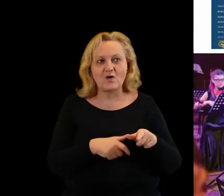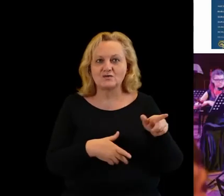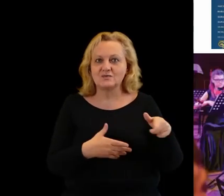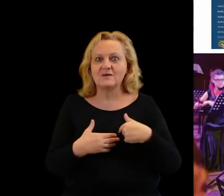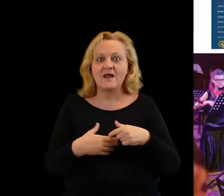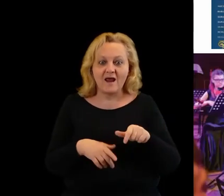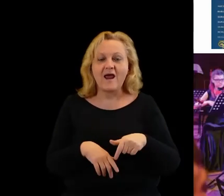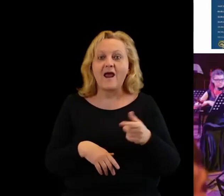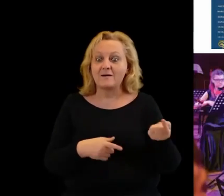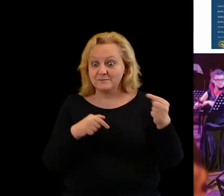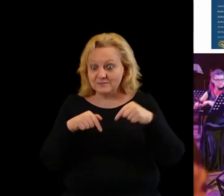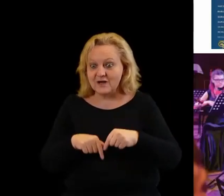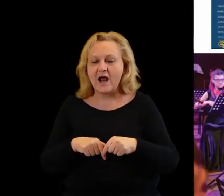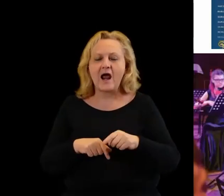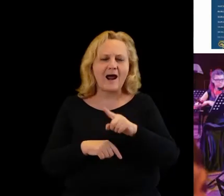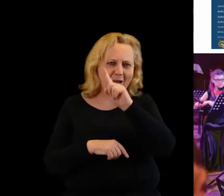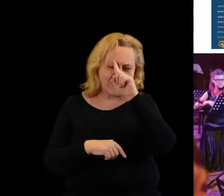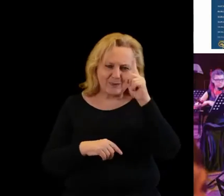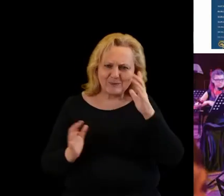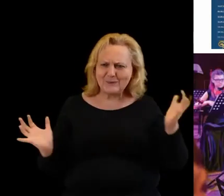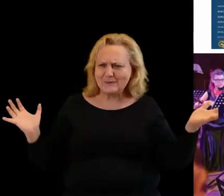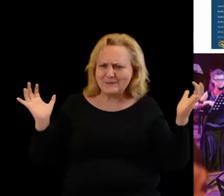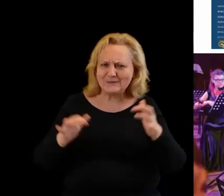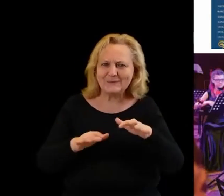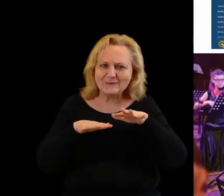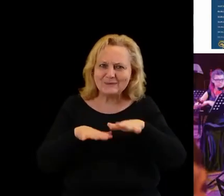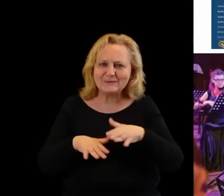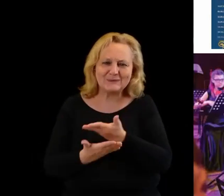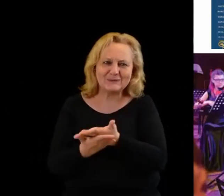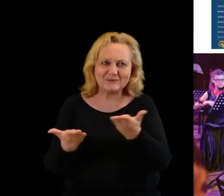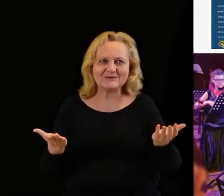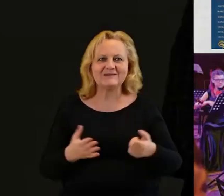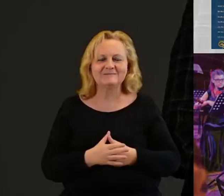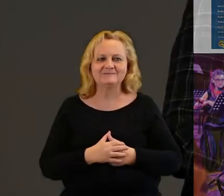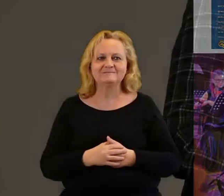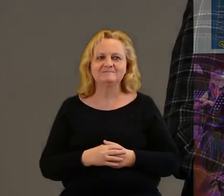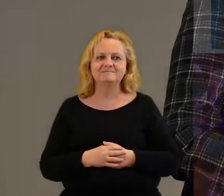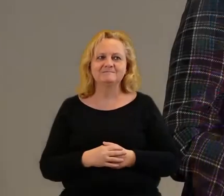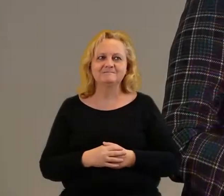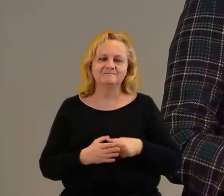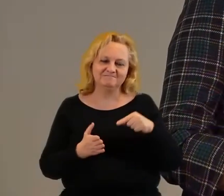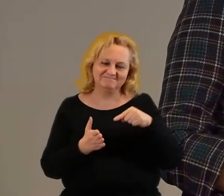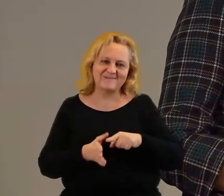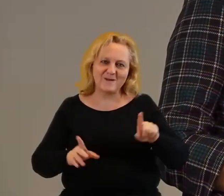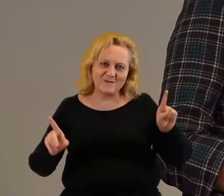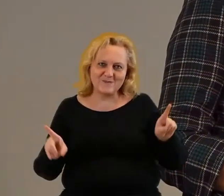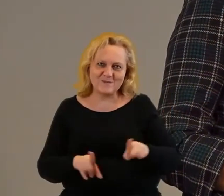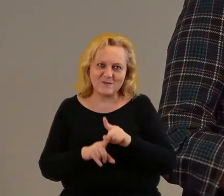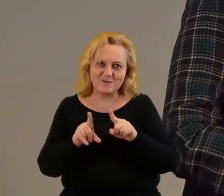mieszkańców na koncerty.